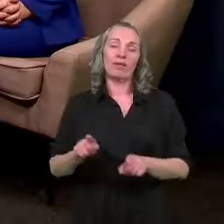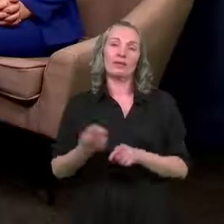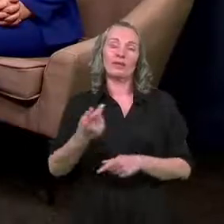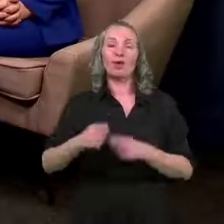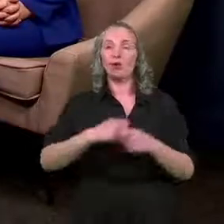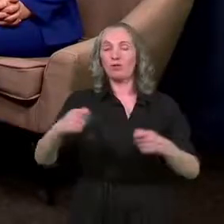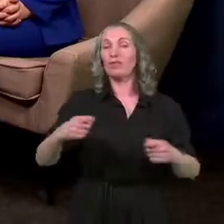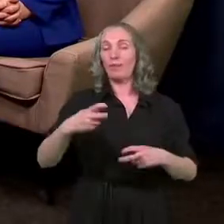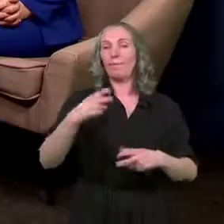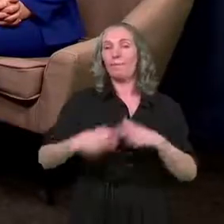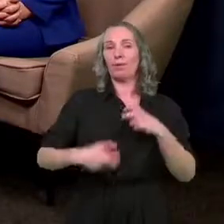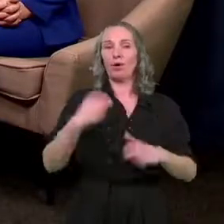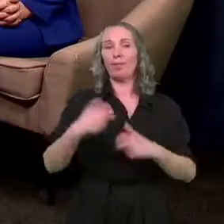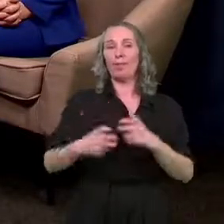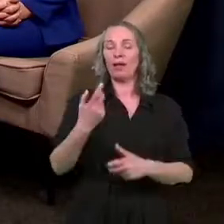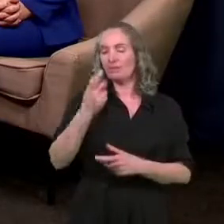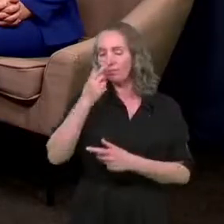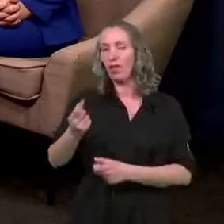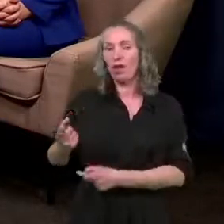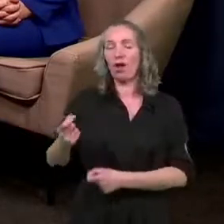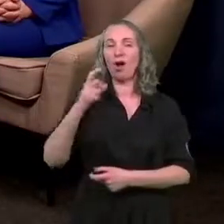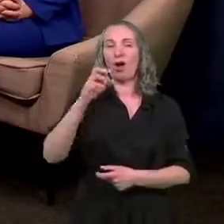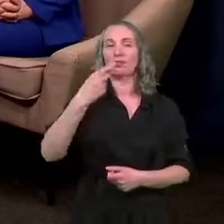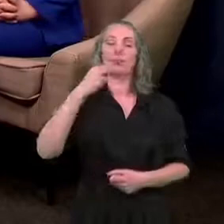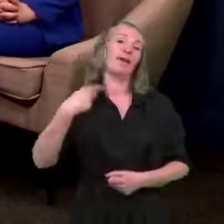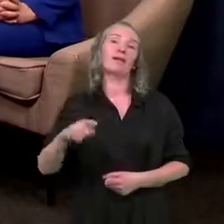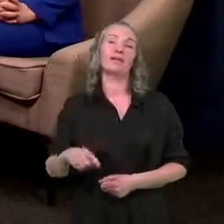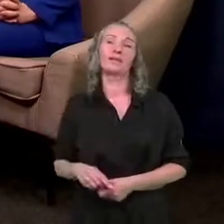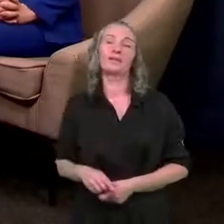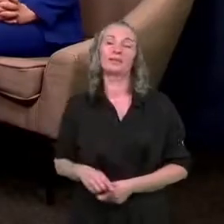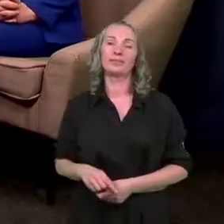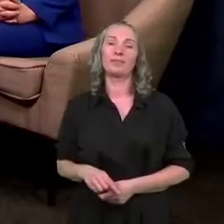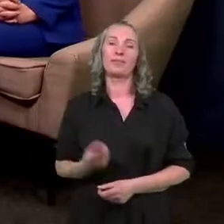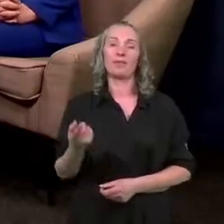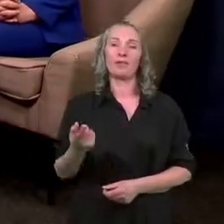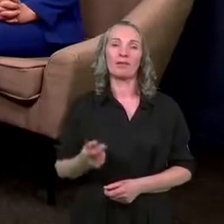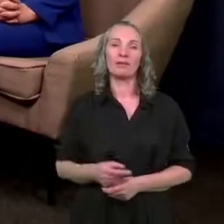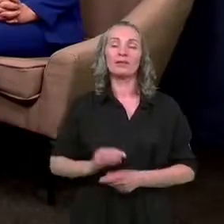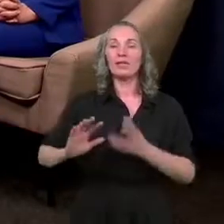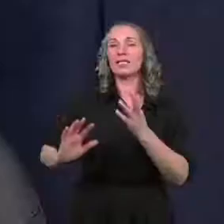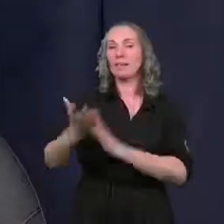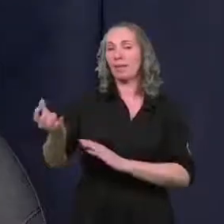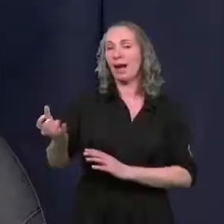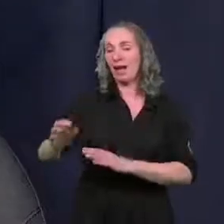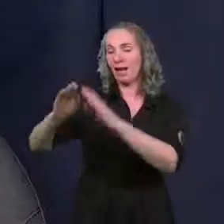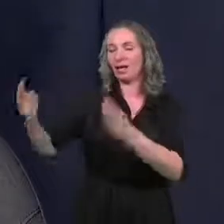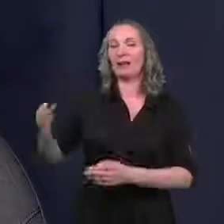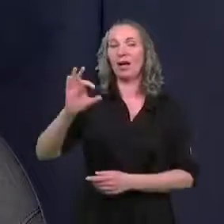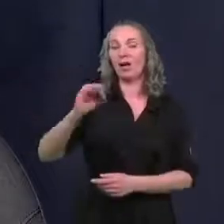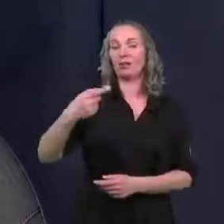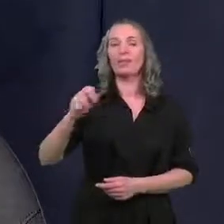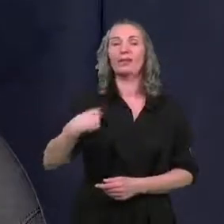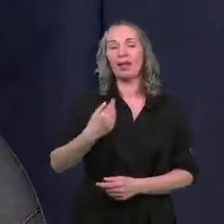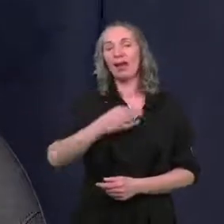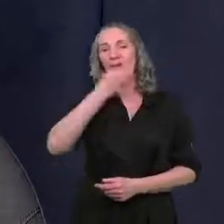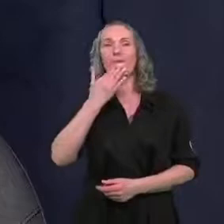rozwiązując problem odpadów, czyli powiedzmy popularnie mówimy spalarnia odpadów. Ja raczej wolę